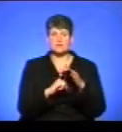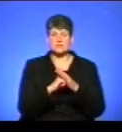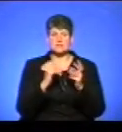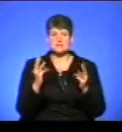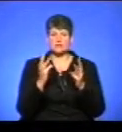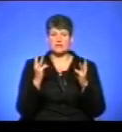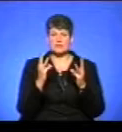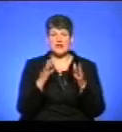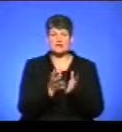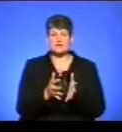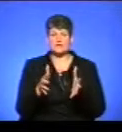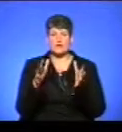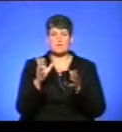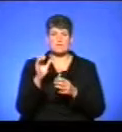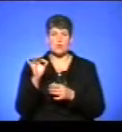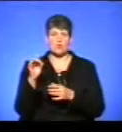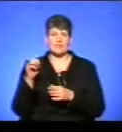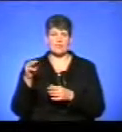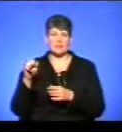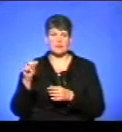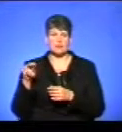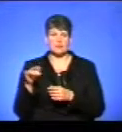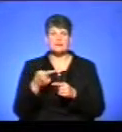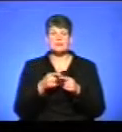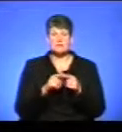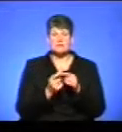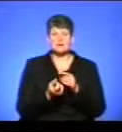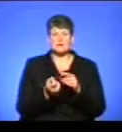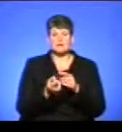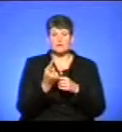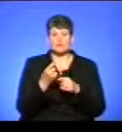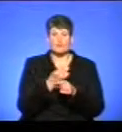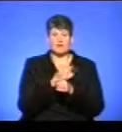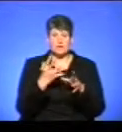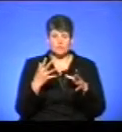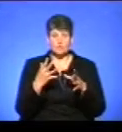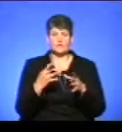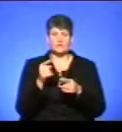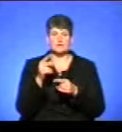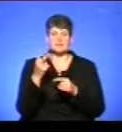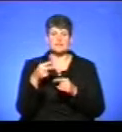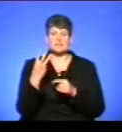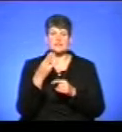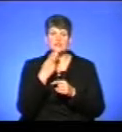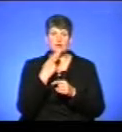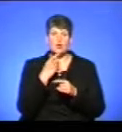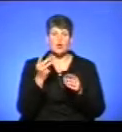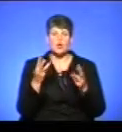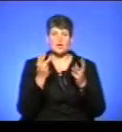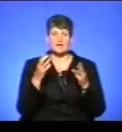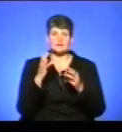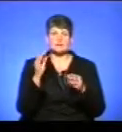загорілися резервуари з біоетанолу. Це спричинило вибух на відеокадри за 23 червня. Горить склад